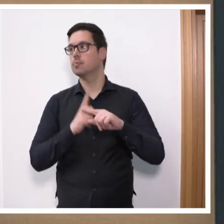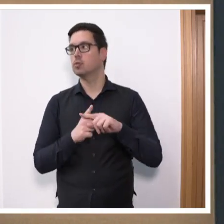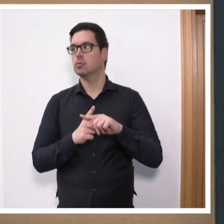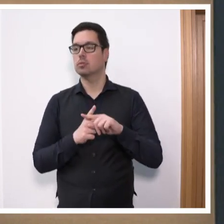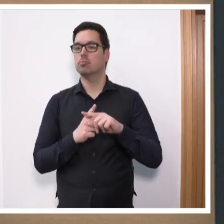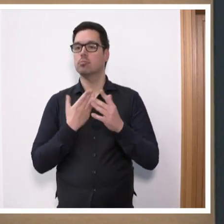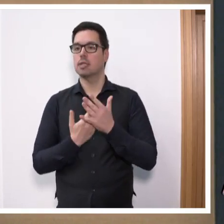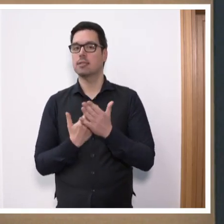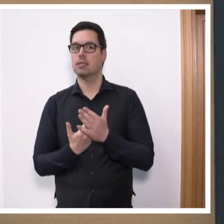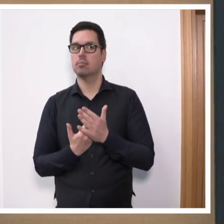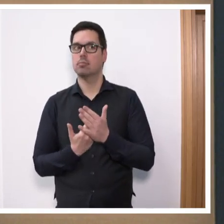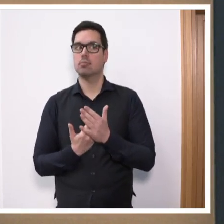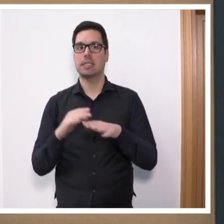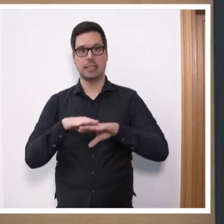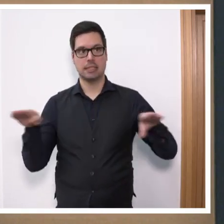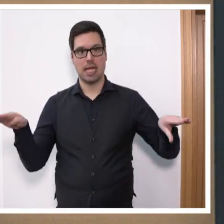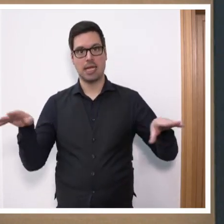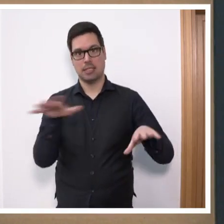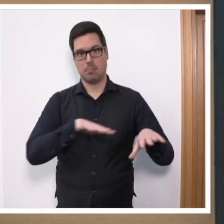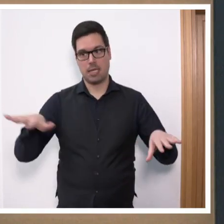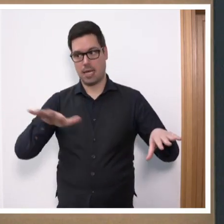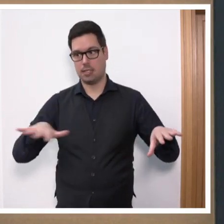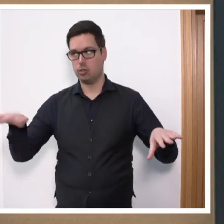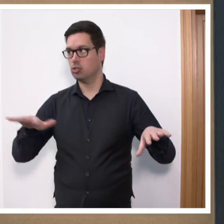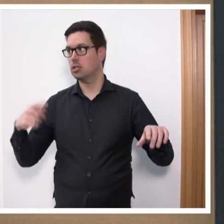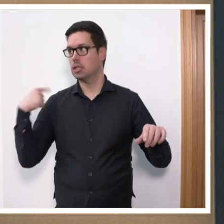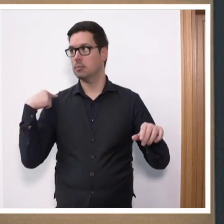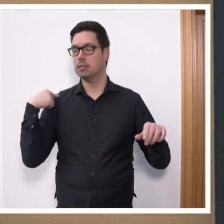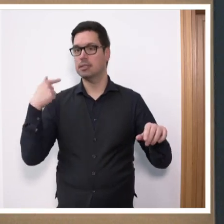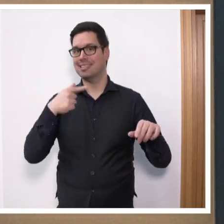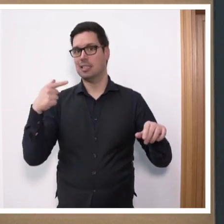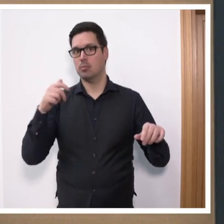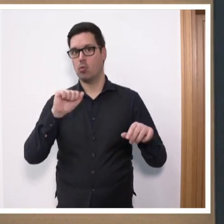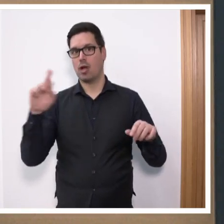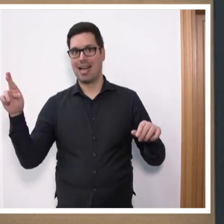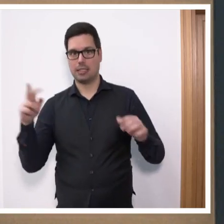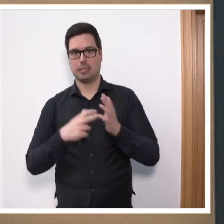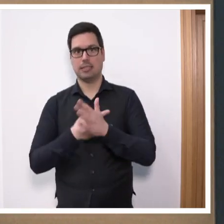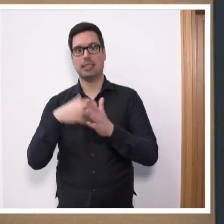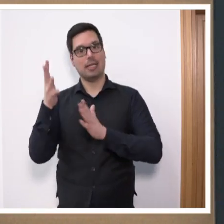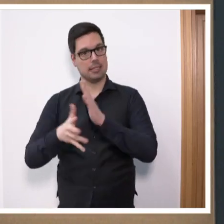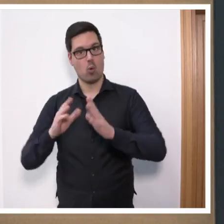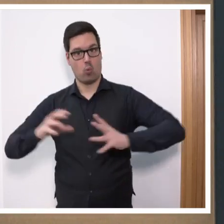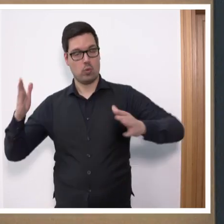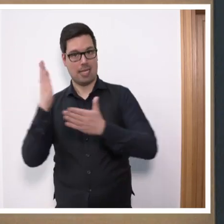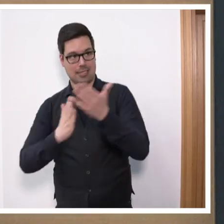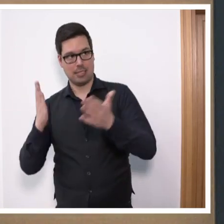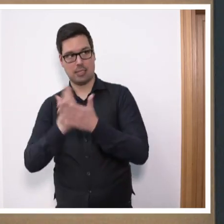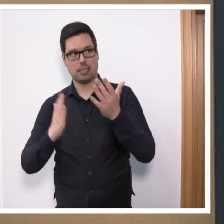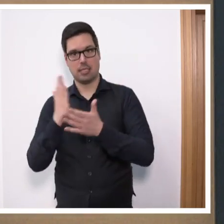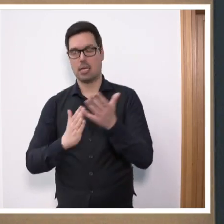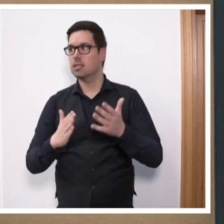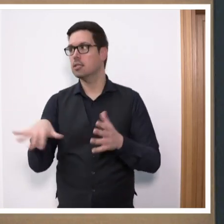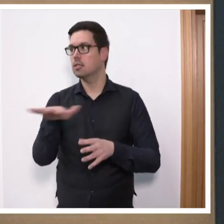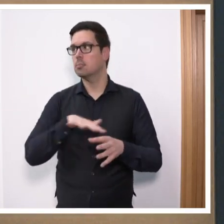Insofern, wenn wir die Lage der Branchen durchgehen, eben hast du, Timo, zu Recht davon gesprochen, dass ein Großteil vor allem im Bereich